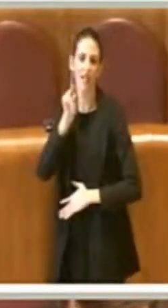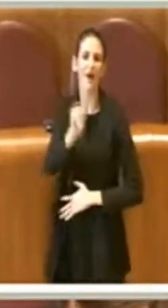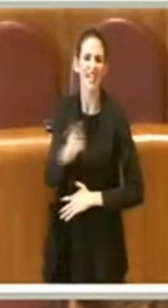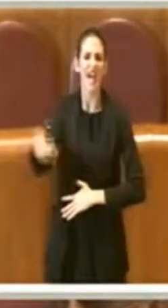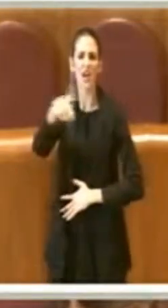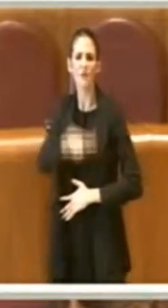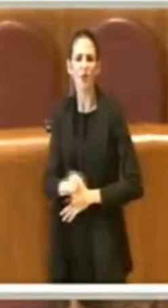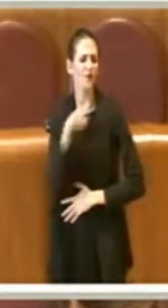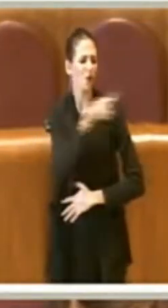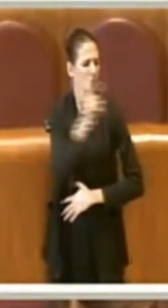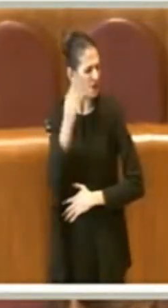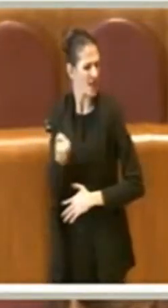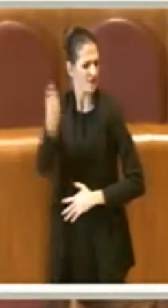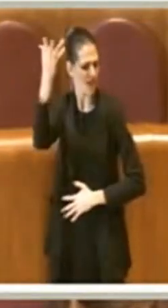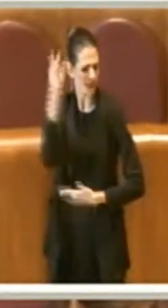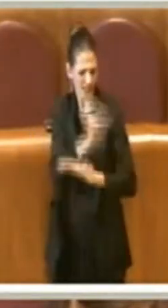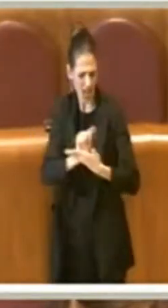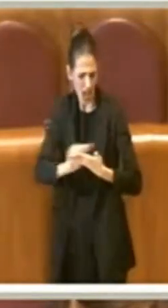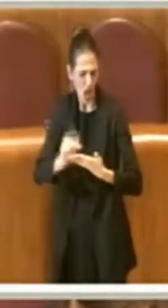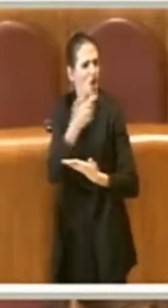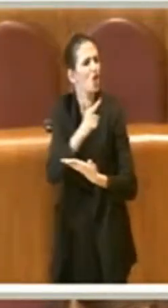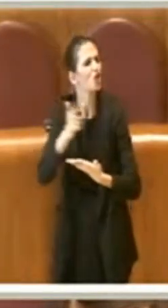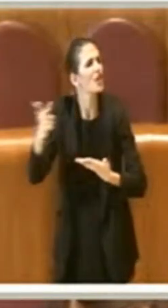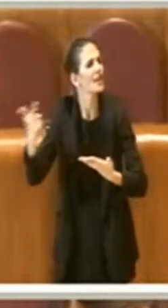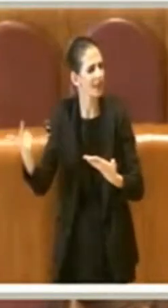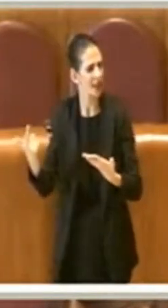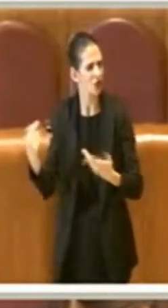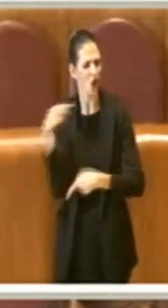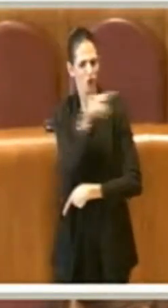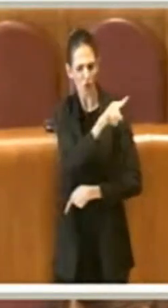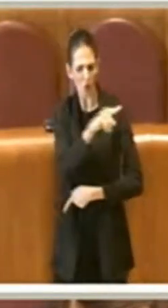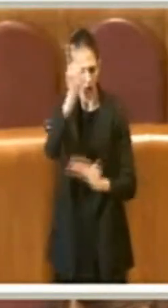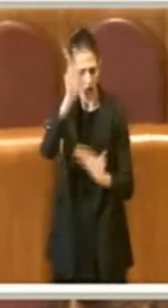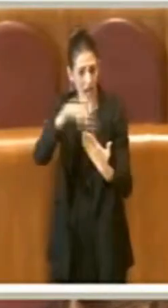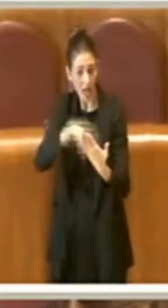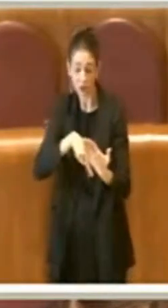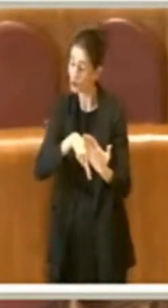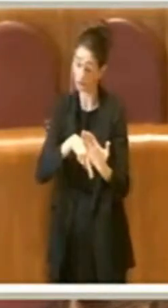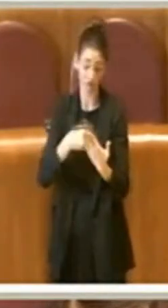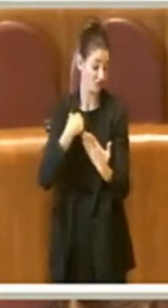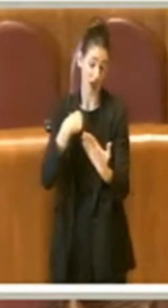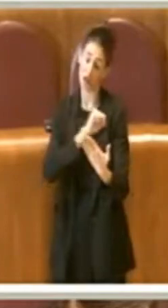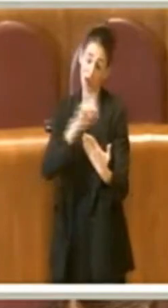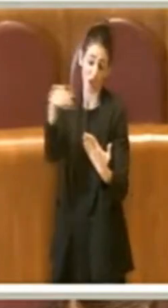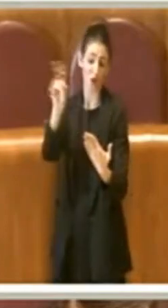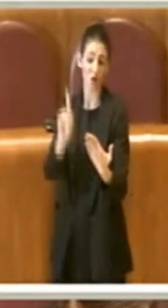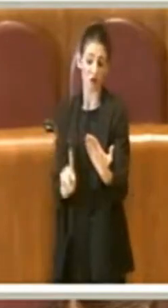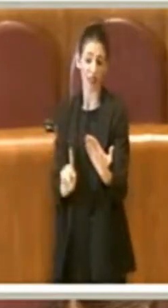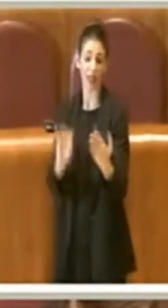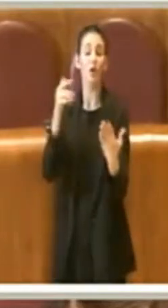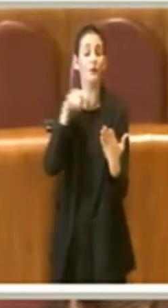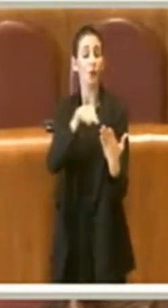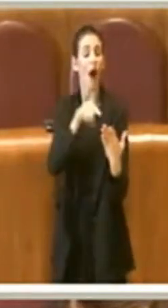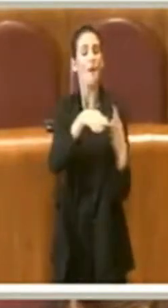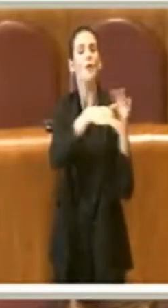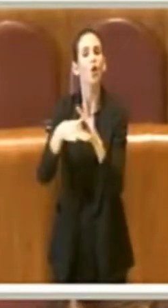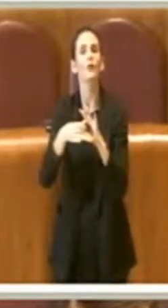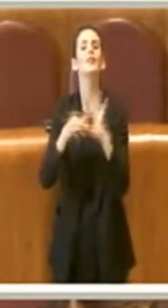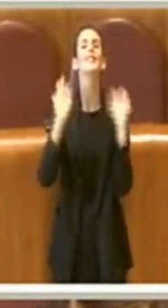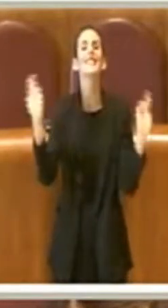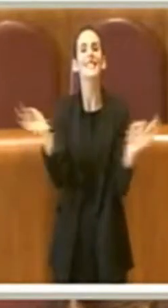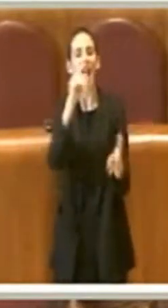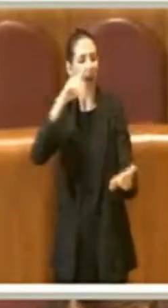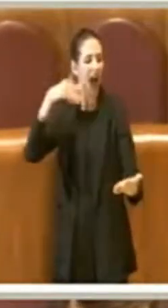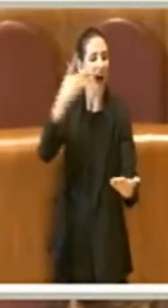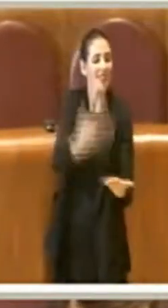'è scritto, forse non l'ha neanche letto mentre lo enunciava, c'è scritto se conformi al decoro e questo